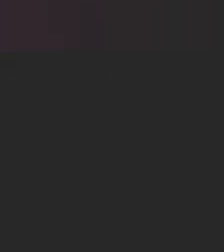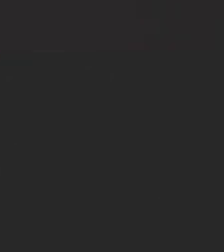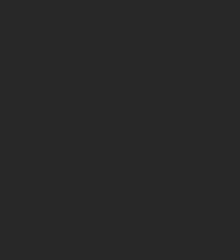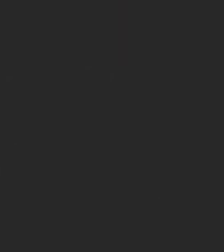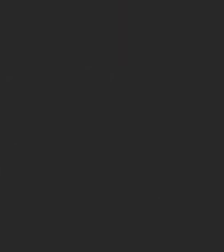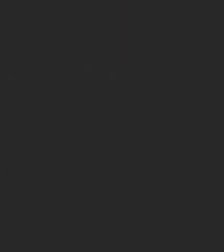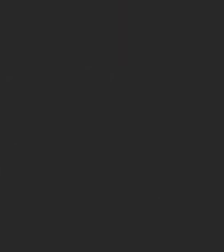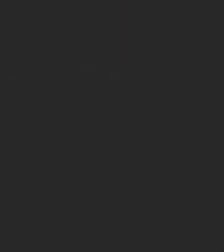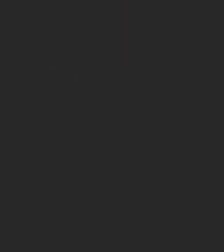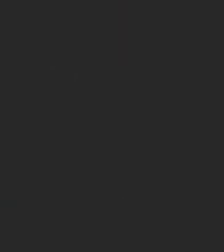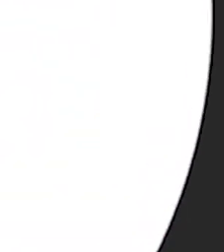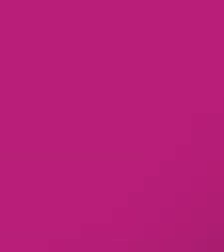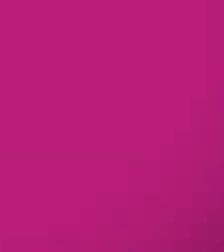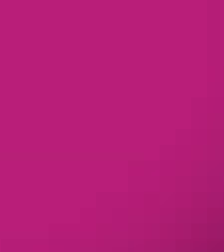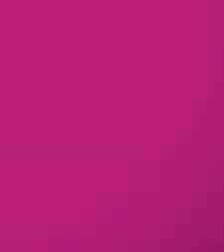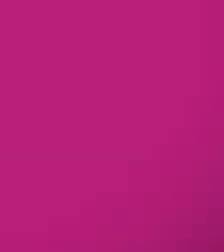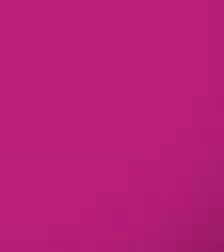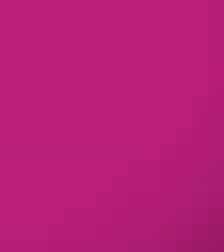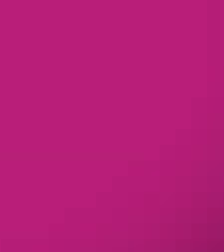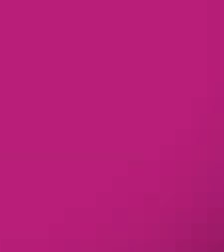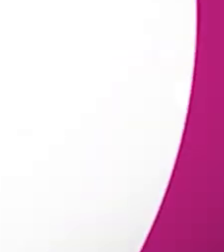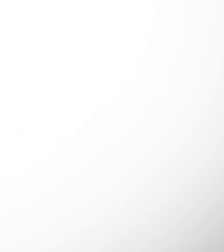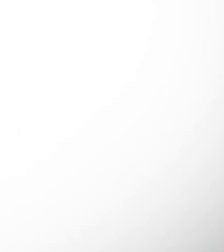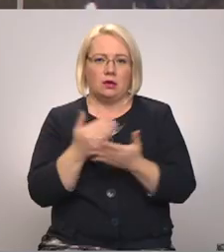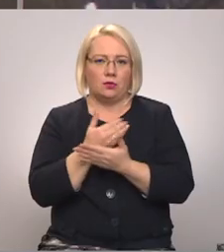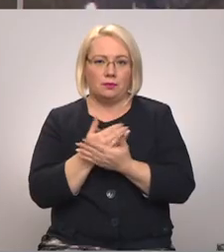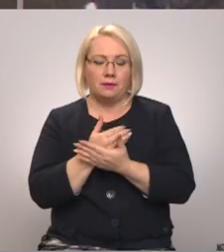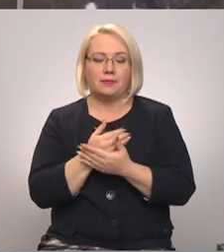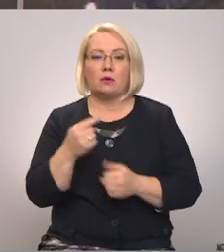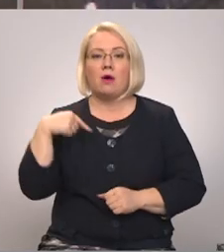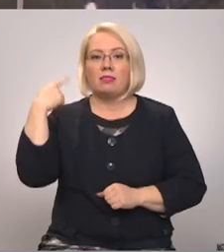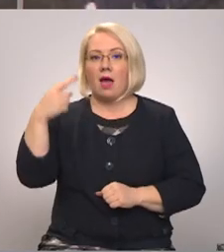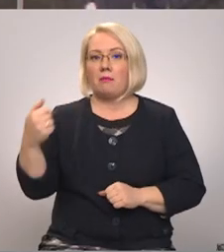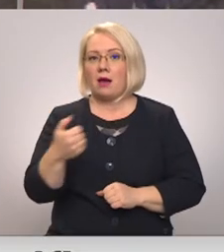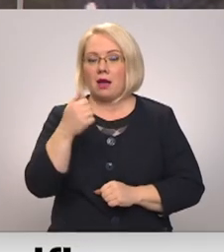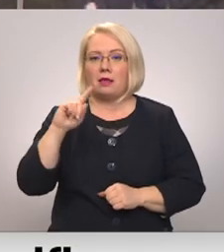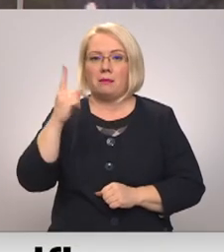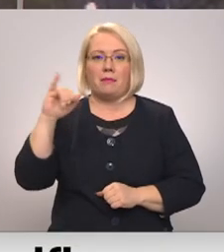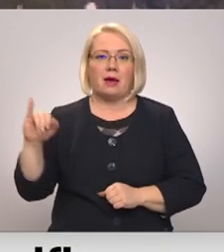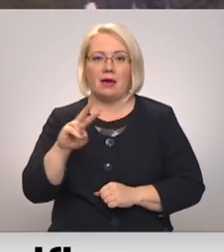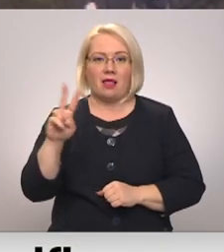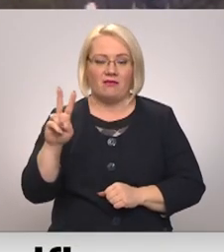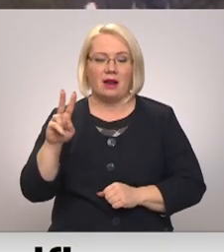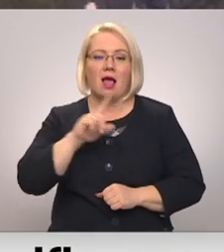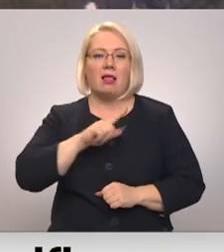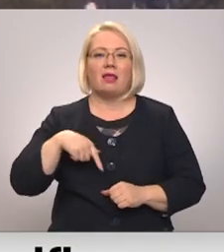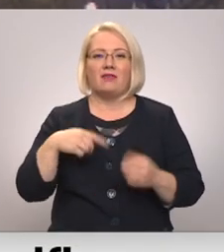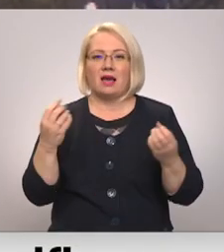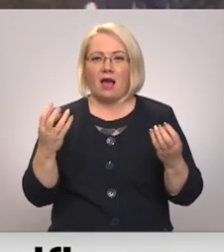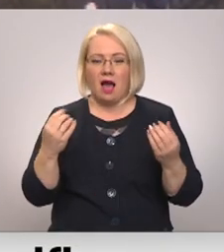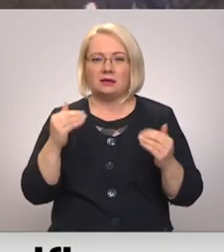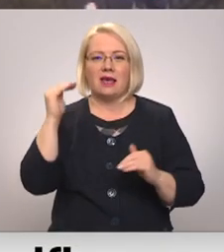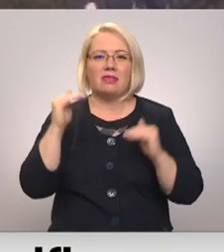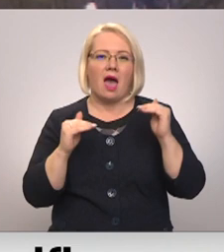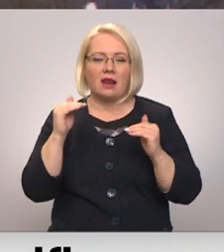Re! Viss ēters ir te! No nākamā gada 1. janvāra akcija Sabiedrības Latvijas gāze tarifi